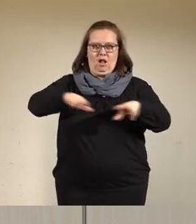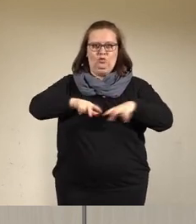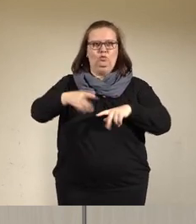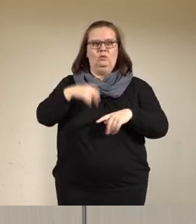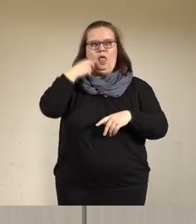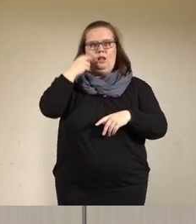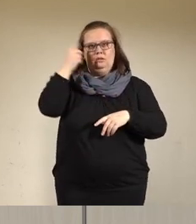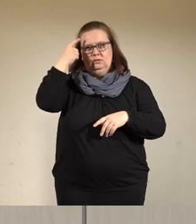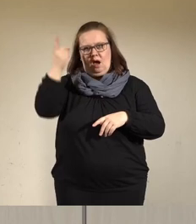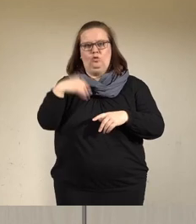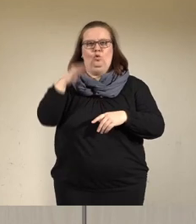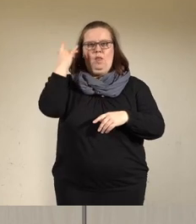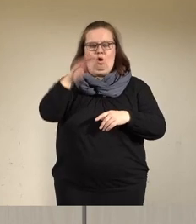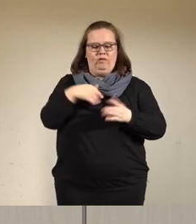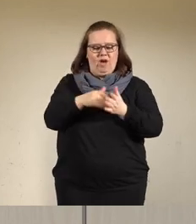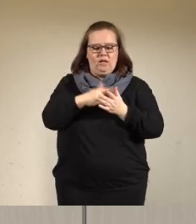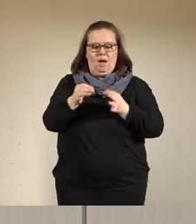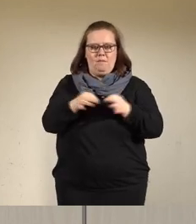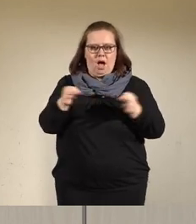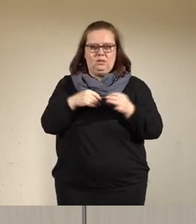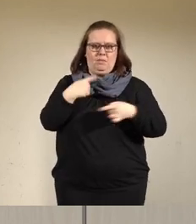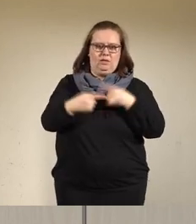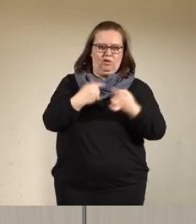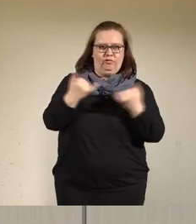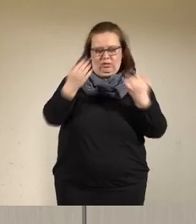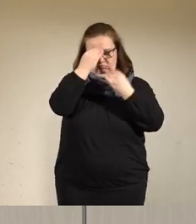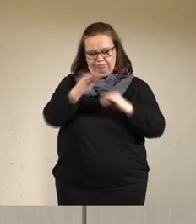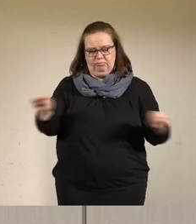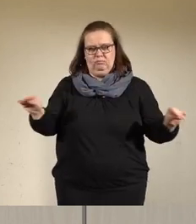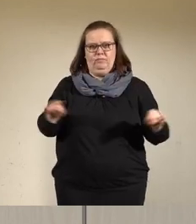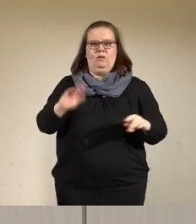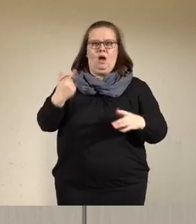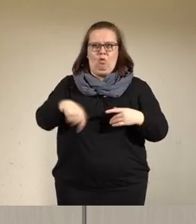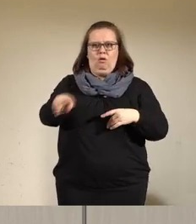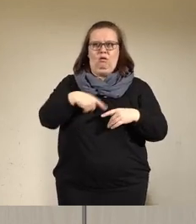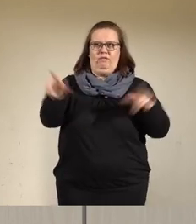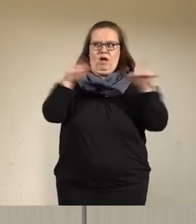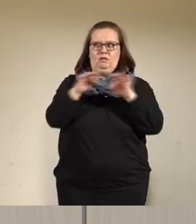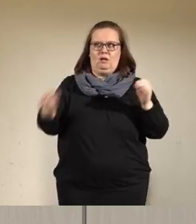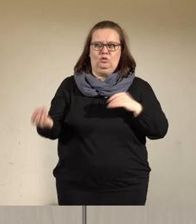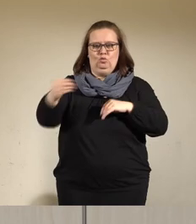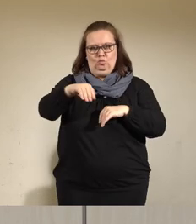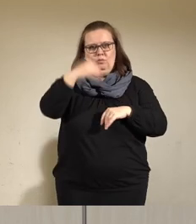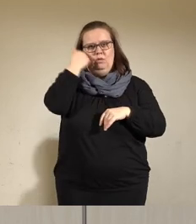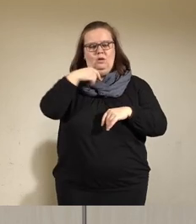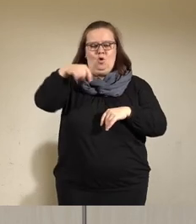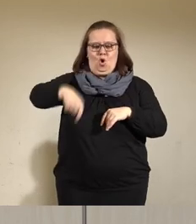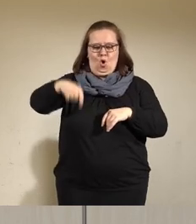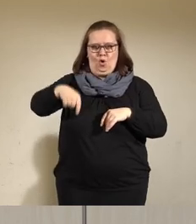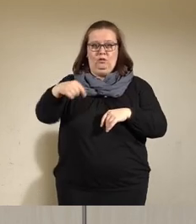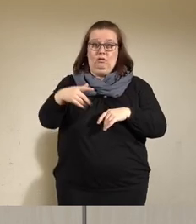Ältestenrat, über die weiteren Entwicklungen und Maßnahmen auf dem Laufen halten. Auch über die Feiertage hinweg. Lassen Sie uns heute